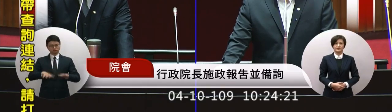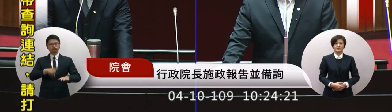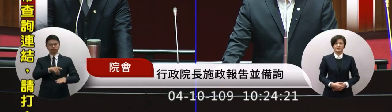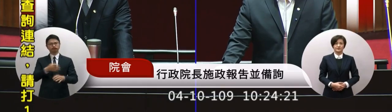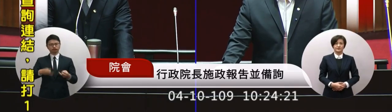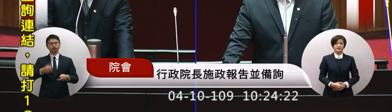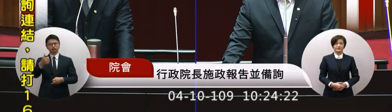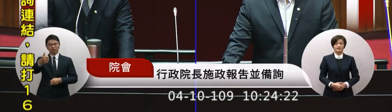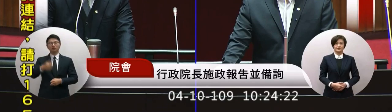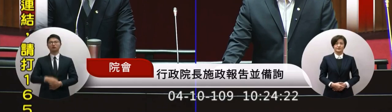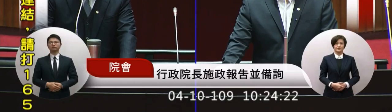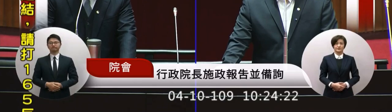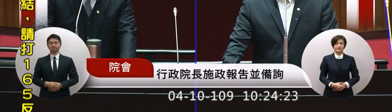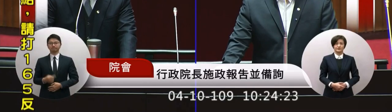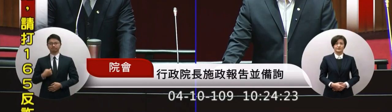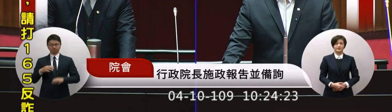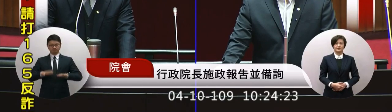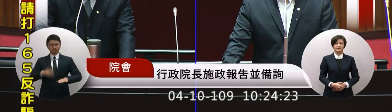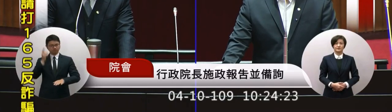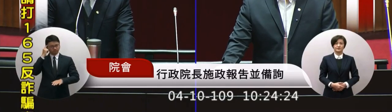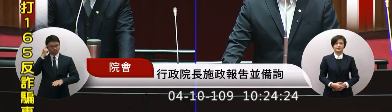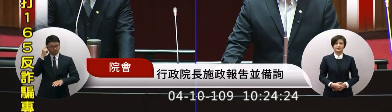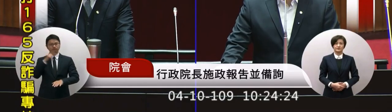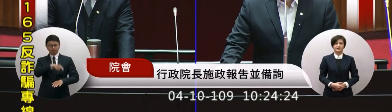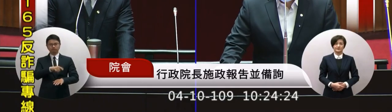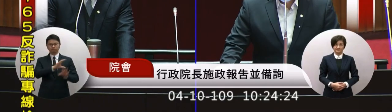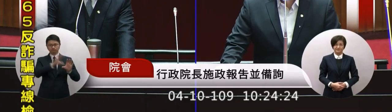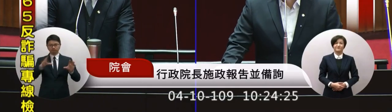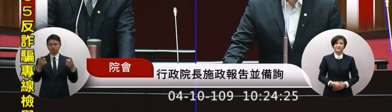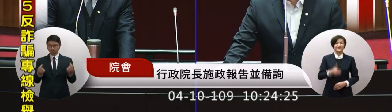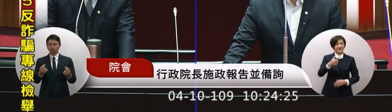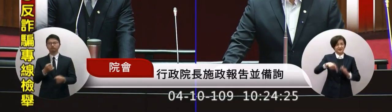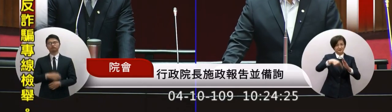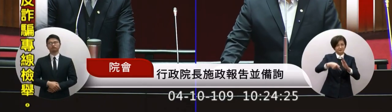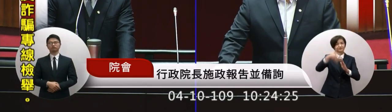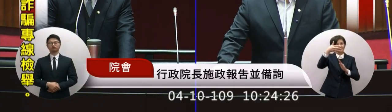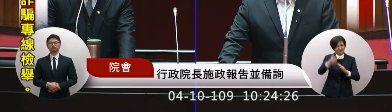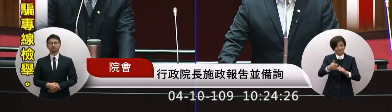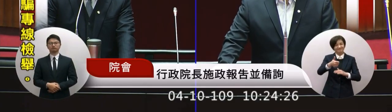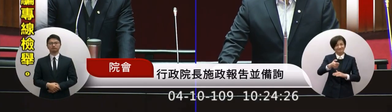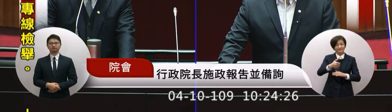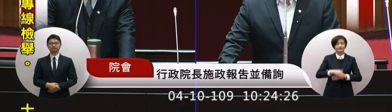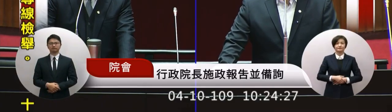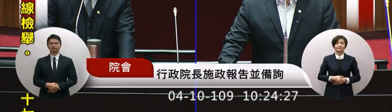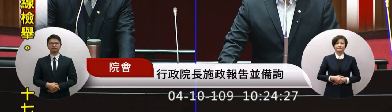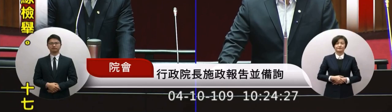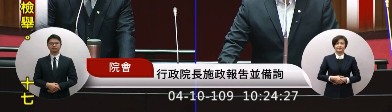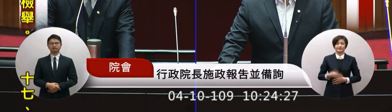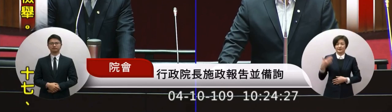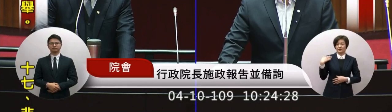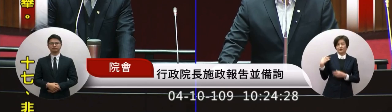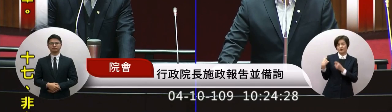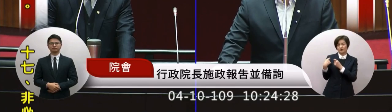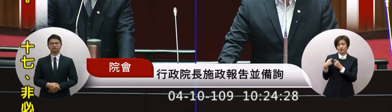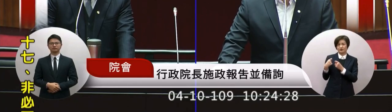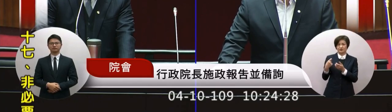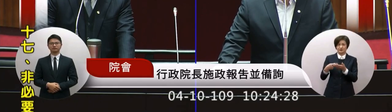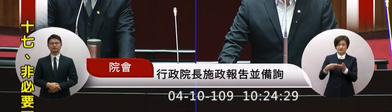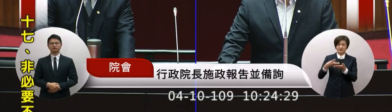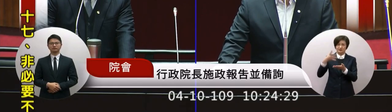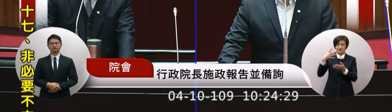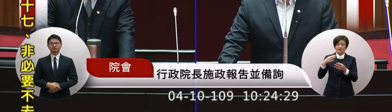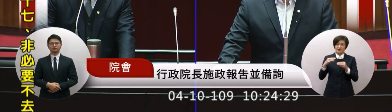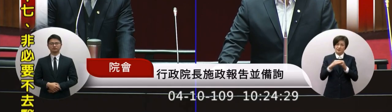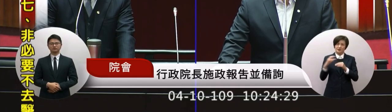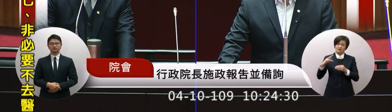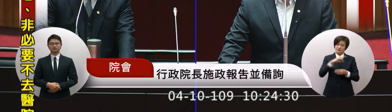我們仍然依這樣的態度辦理好 謝謝院長我想我們過去幾次的不管是包機